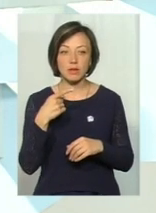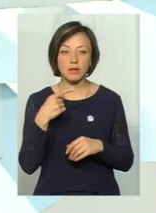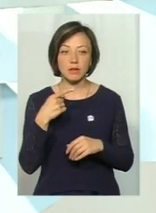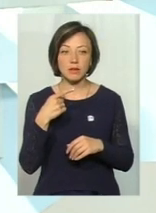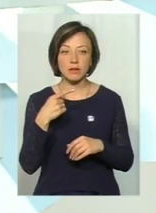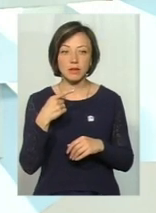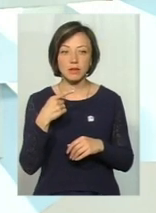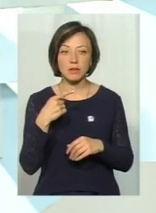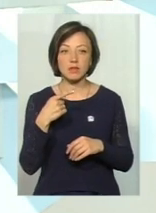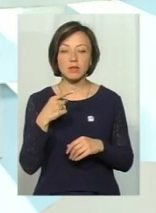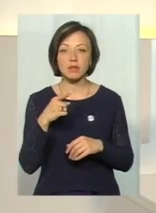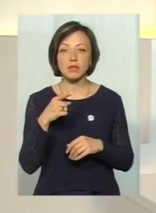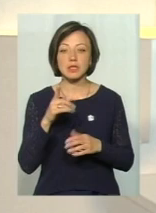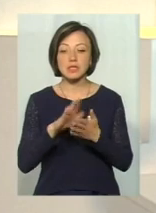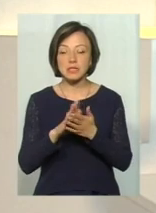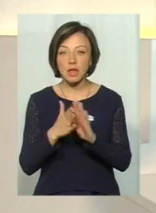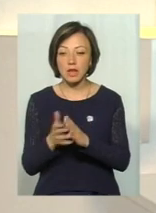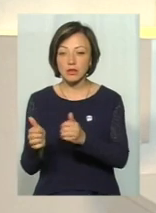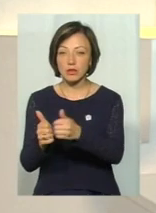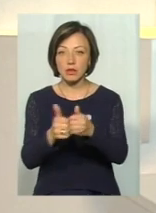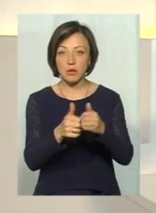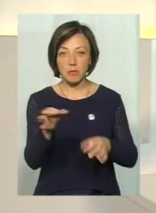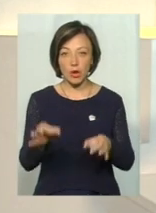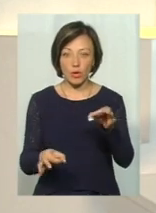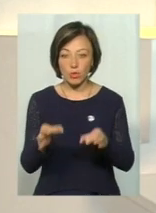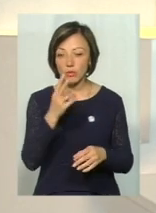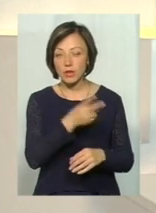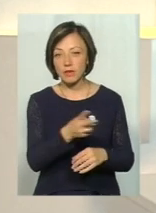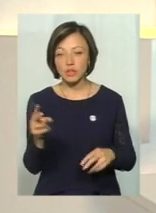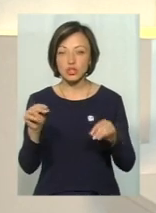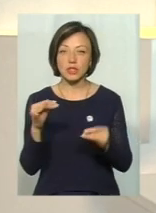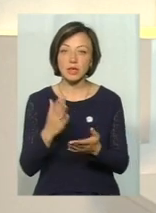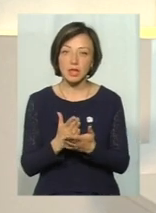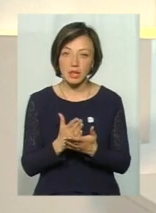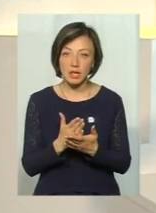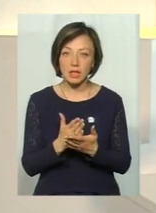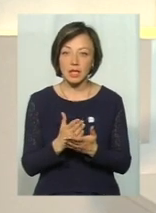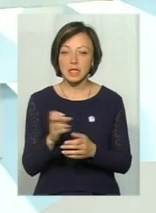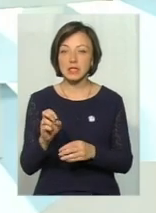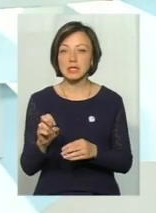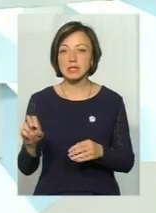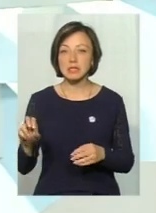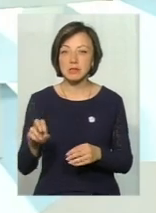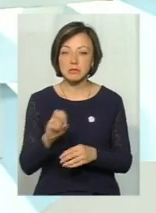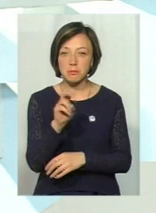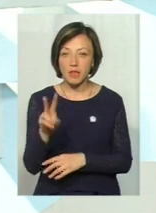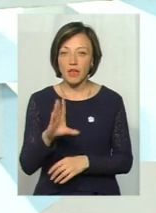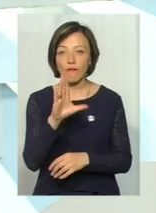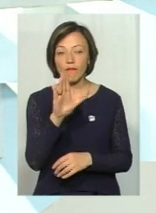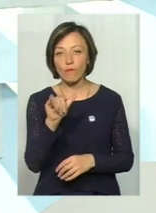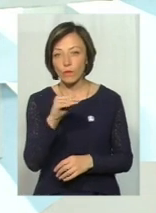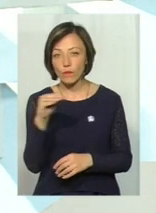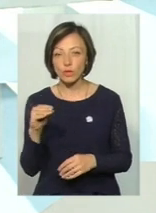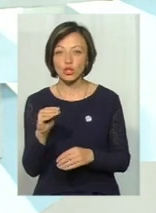стан довколишньої природи. Тобто, подивитися, чи є ті самі змії, чи є вожі, чи є